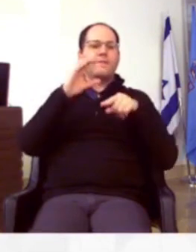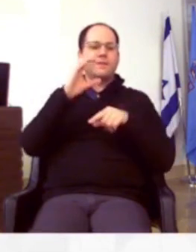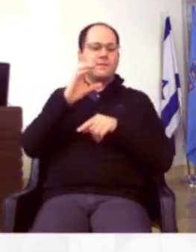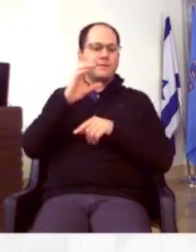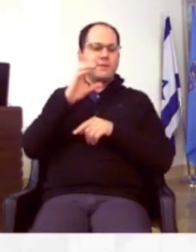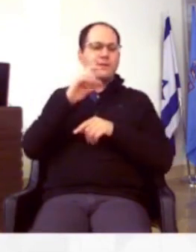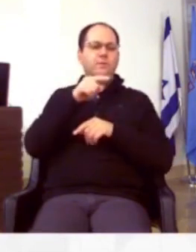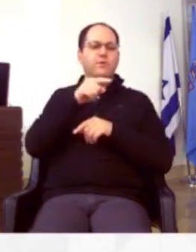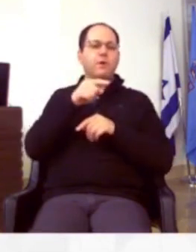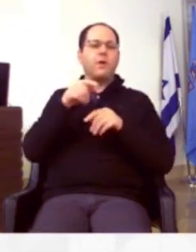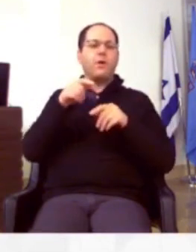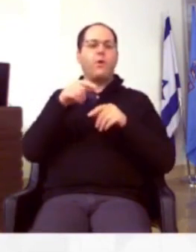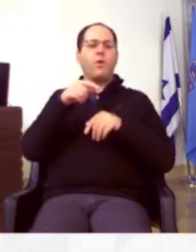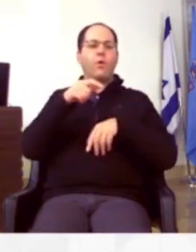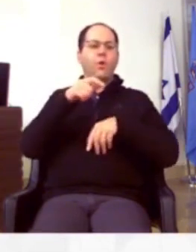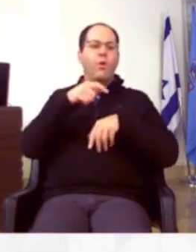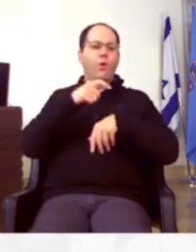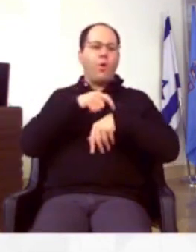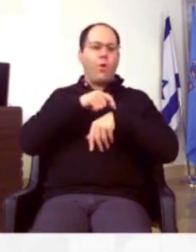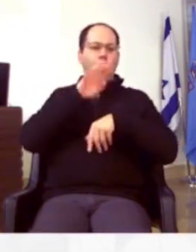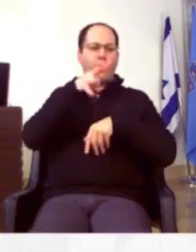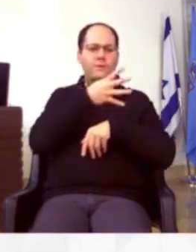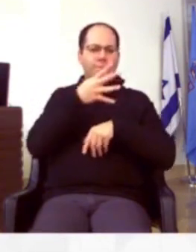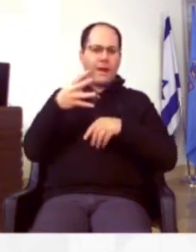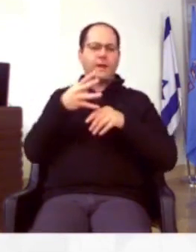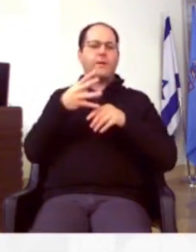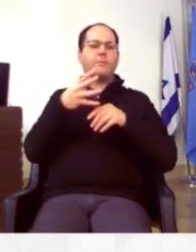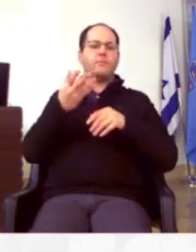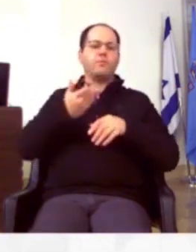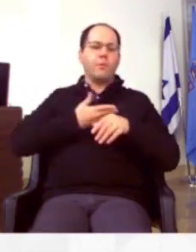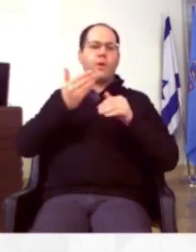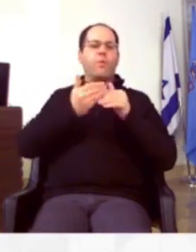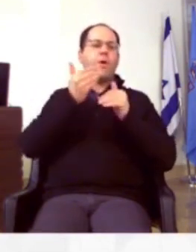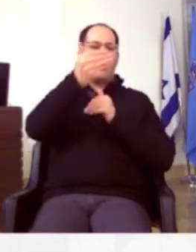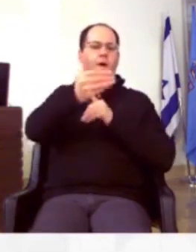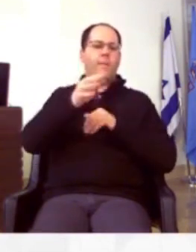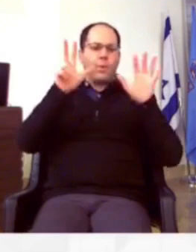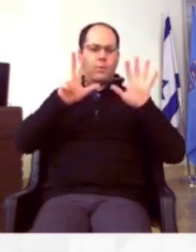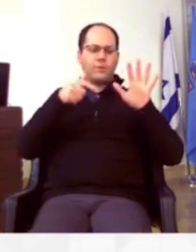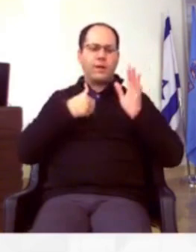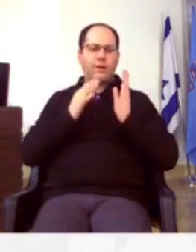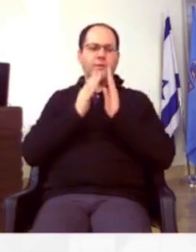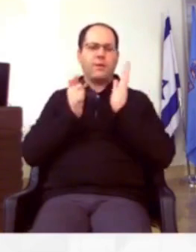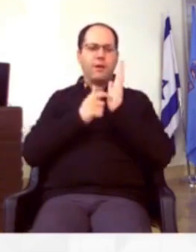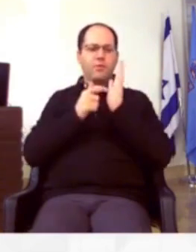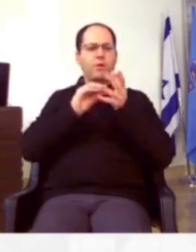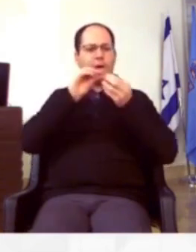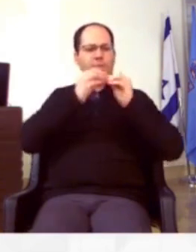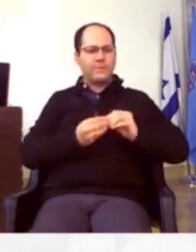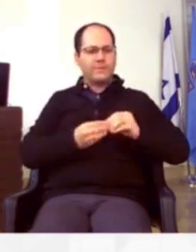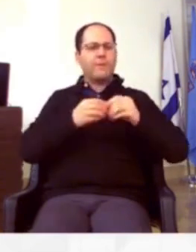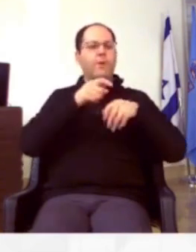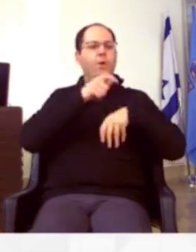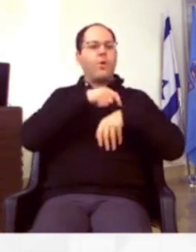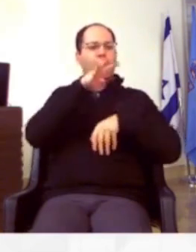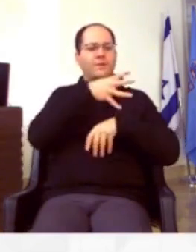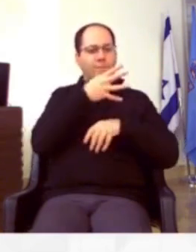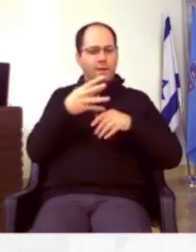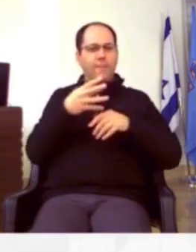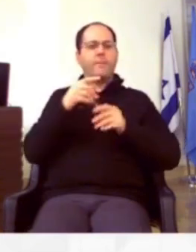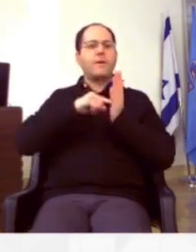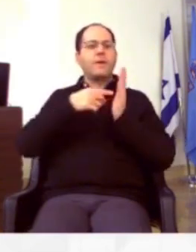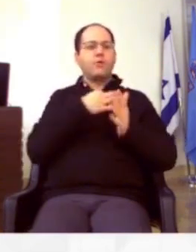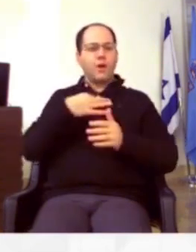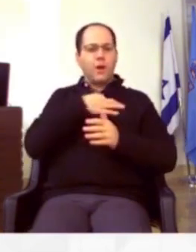פחמן. הלוח זמנים המקורי שקיבלנו חרג מאוגוסט. אנחנו לא קיבלנו את זה, אני דרשתי לצמצם את הלוח זמנים. אנחנו מכוונים